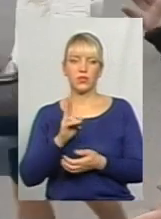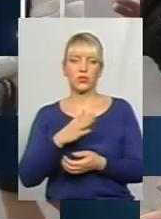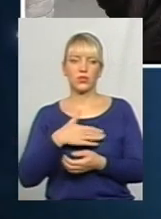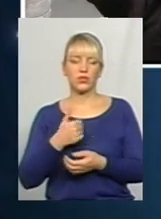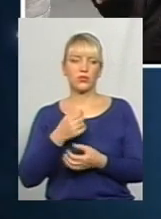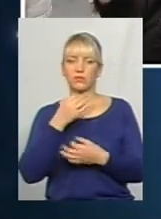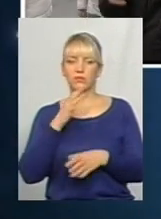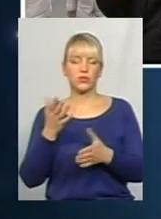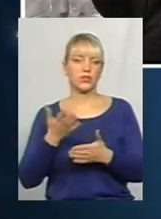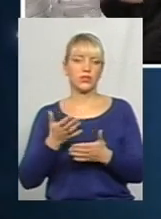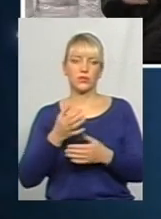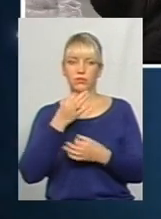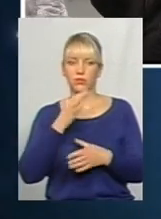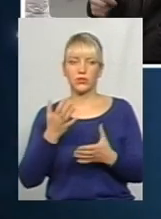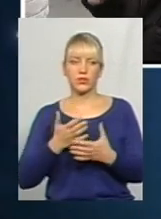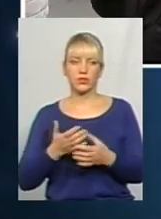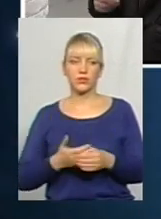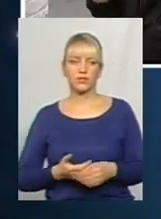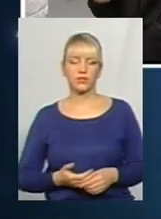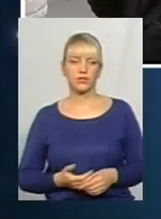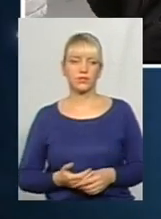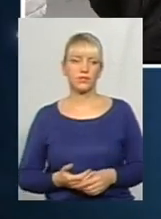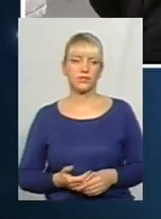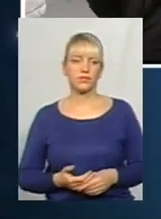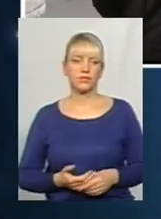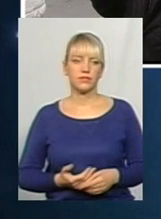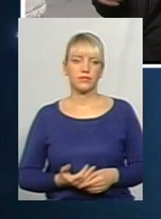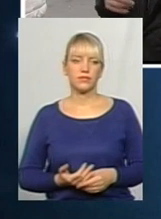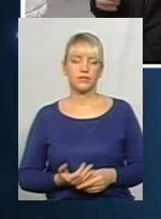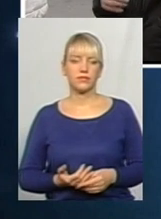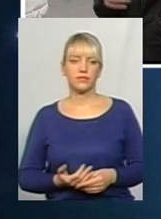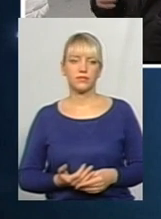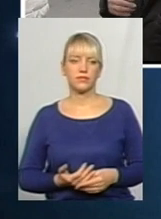Ну, бабутики, все ж таки, як кажуть,